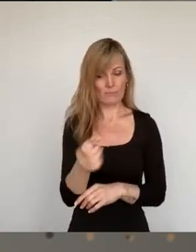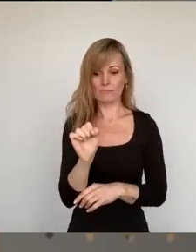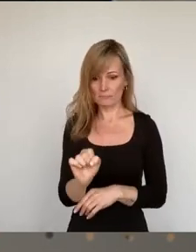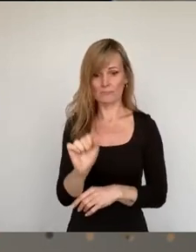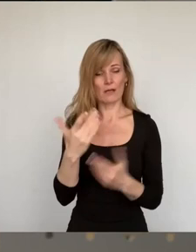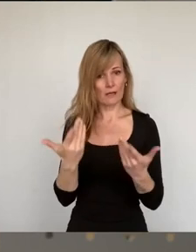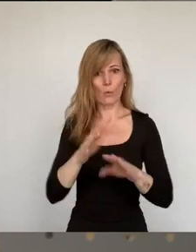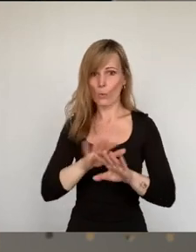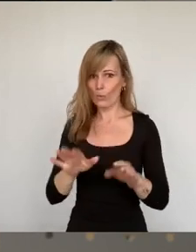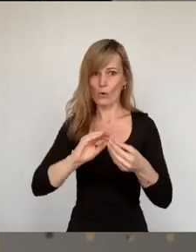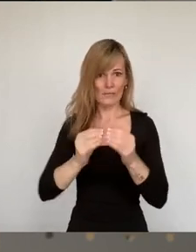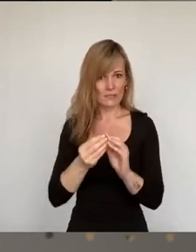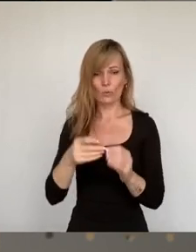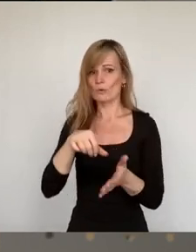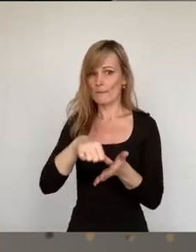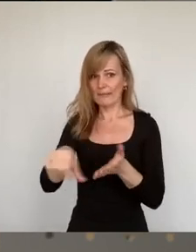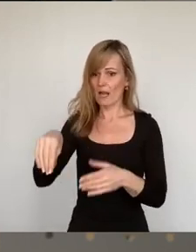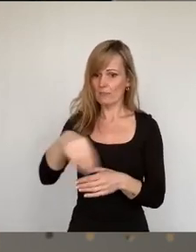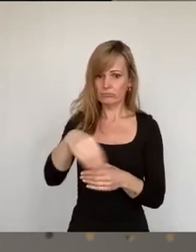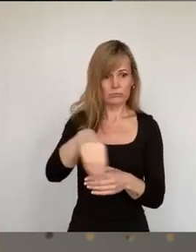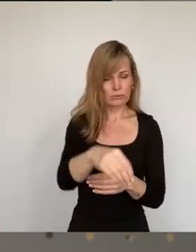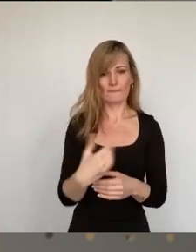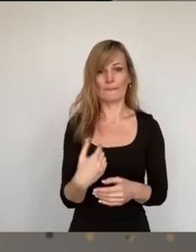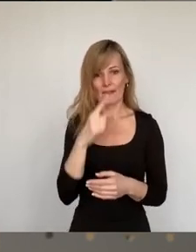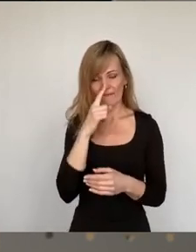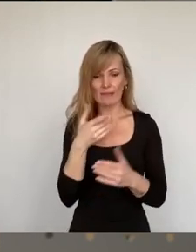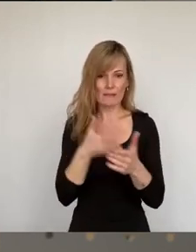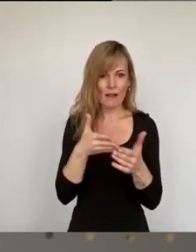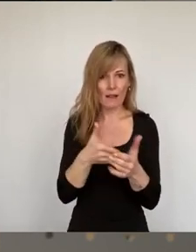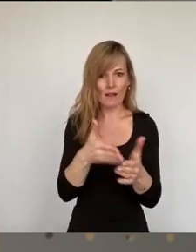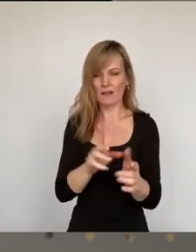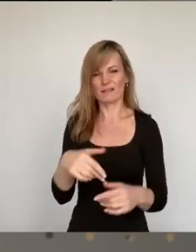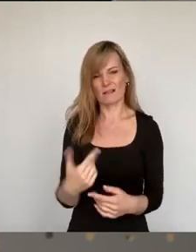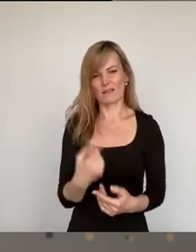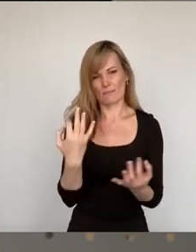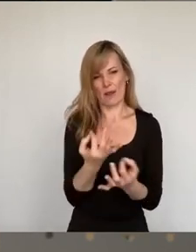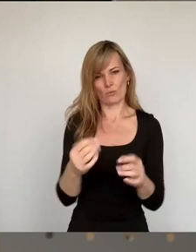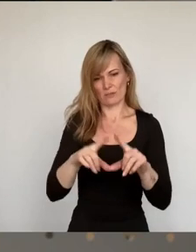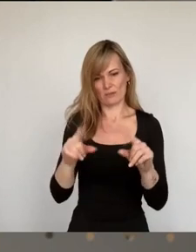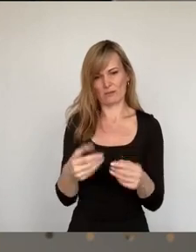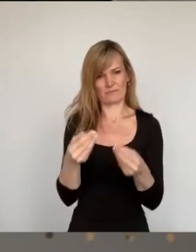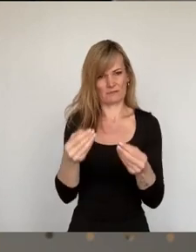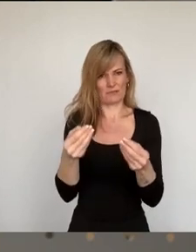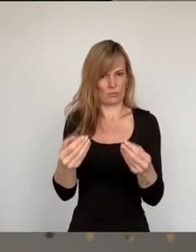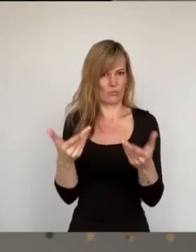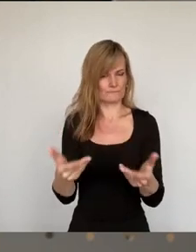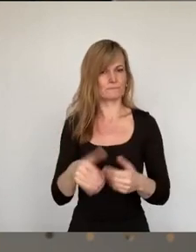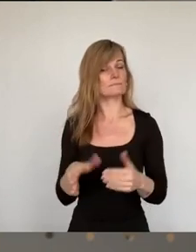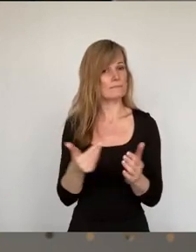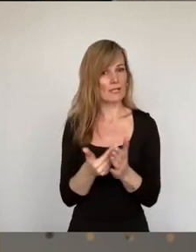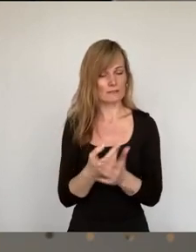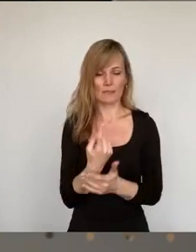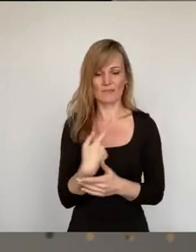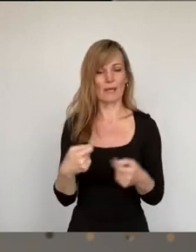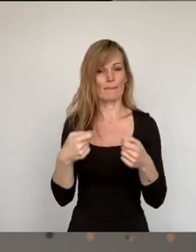kann. Sonst ist die Bezahlkarte nämlich ihren Namen nicht wert. Wir Bündnisgrüne sind deswegen ganz klar